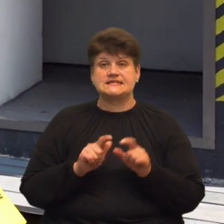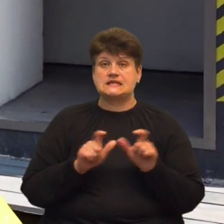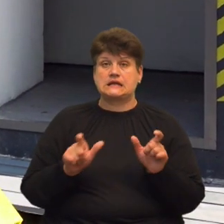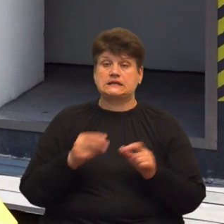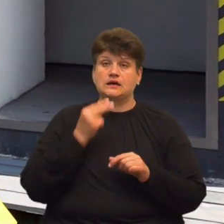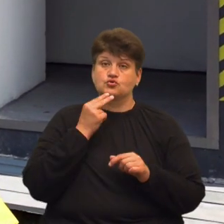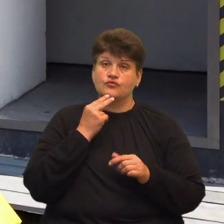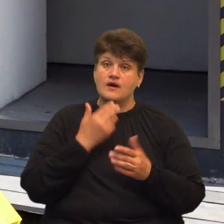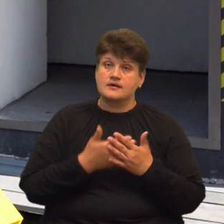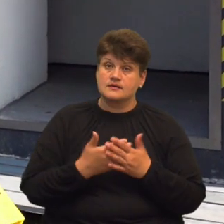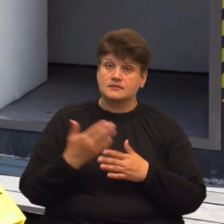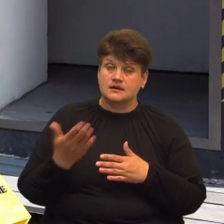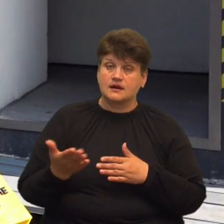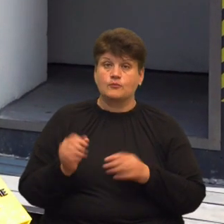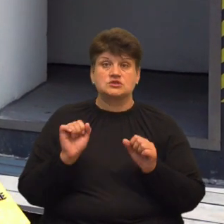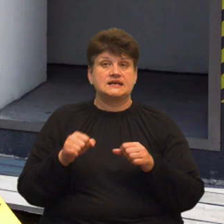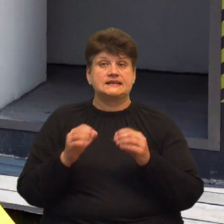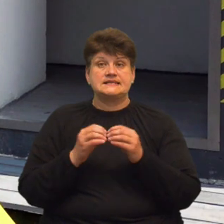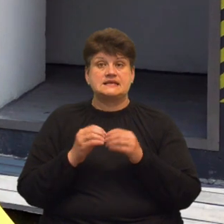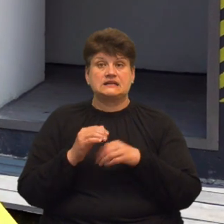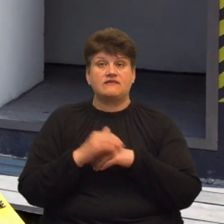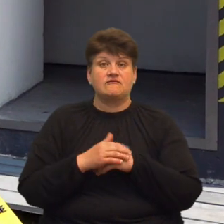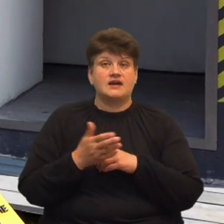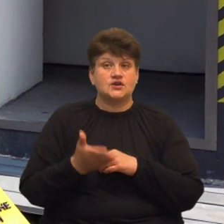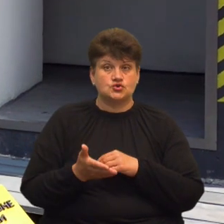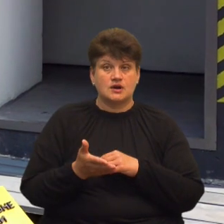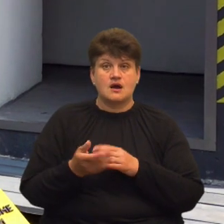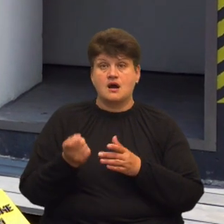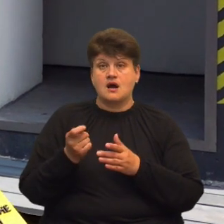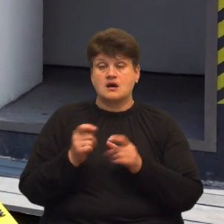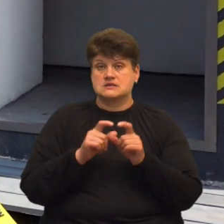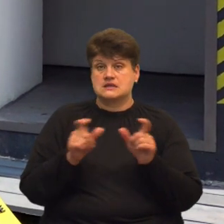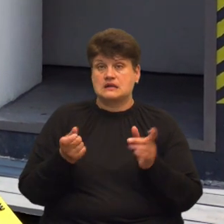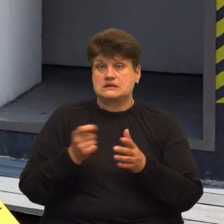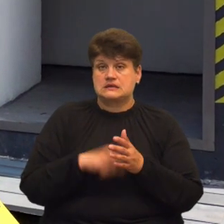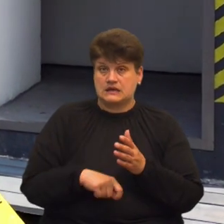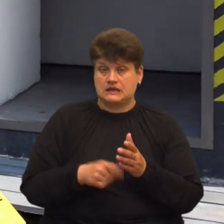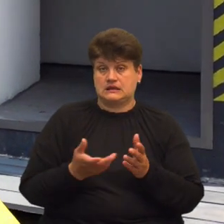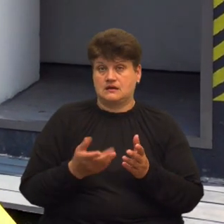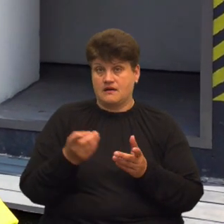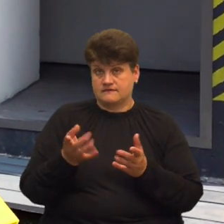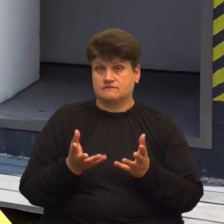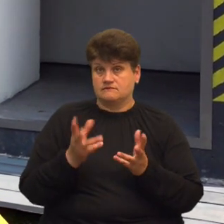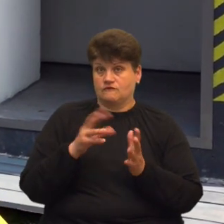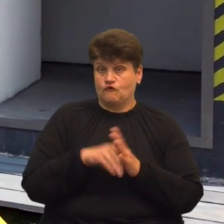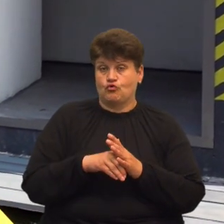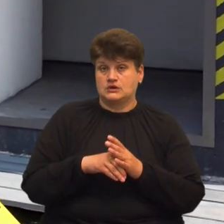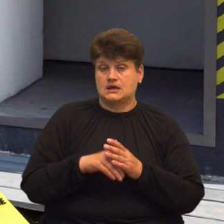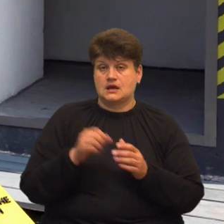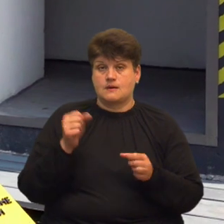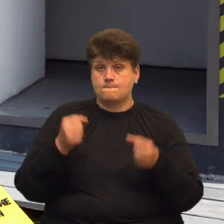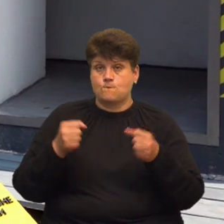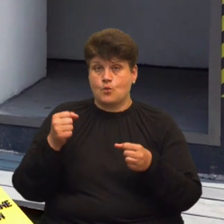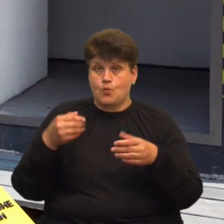прикладу. що, якщо це є 10-та вечора, комендантської години немає, але заклад закритий, а він числиться як бомбосховище,